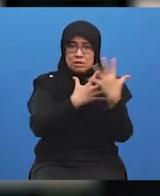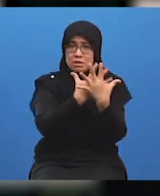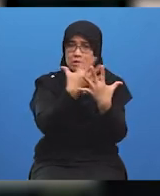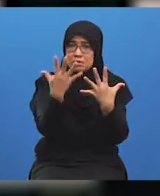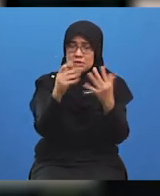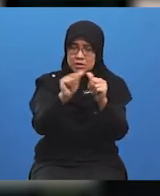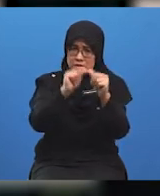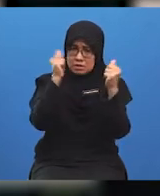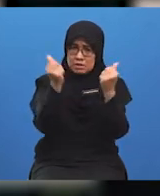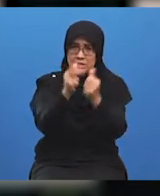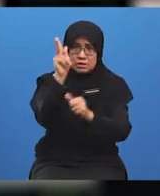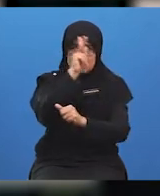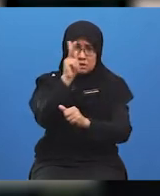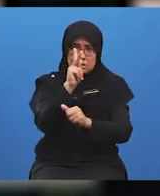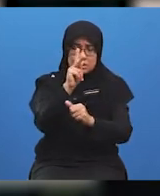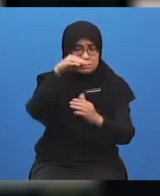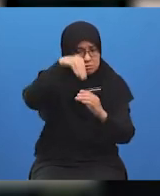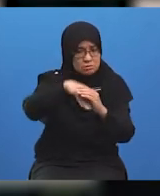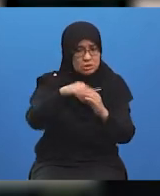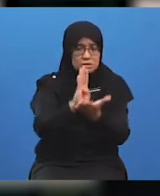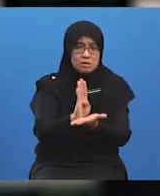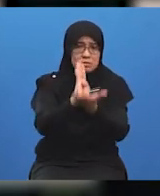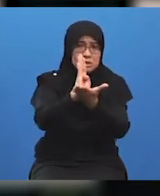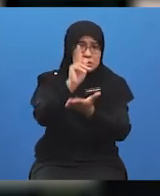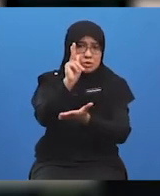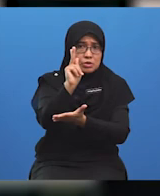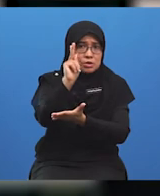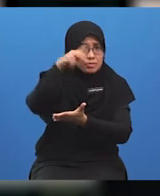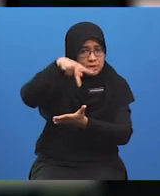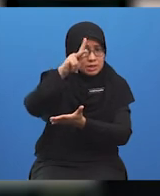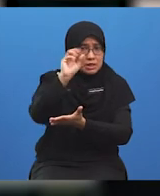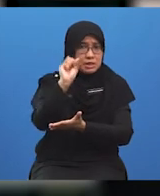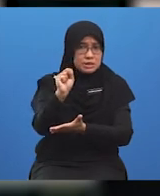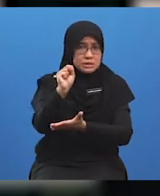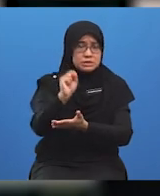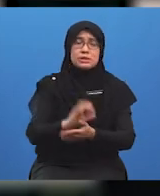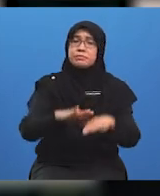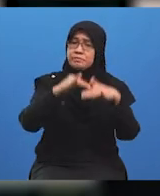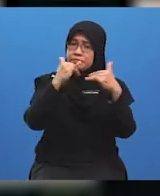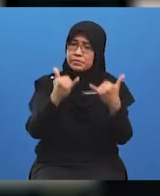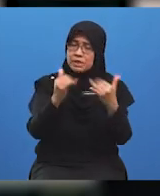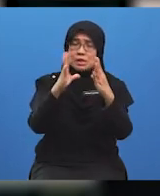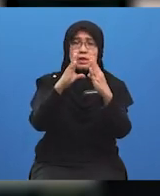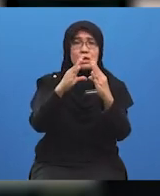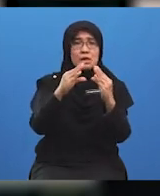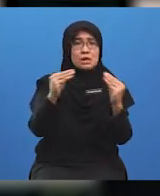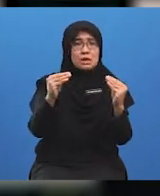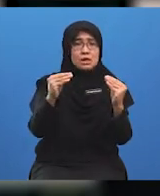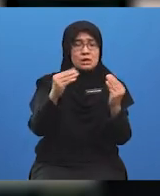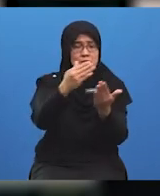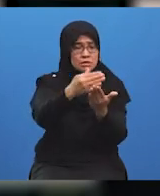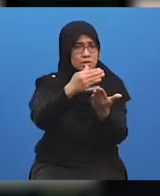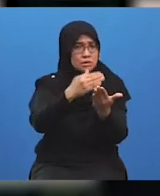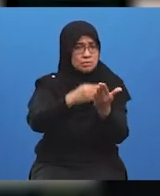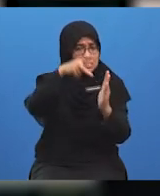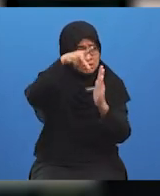dalam membantu PKS. Dengan ini, tamatlah sudah bab perusahaan